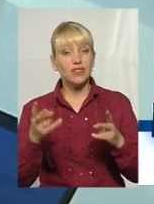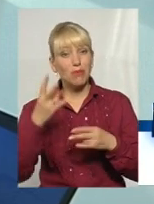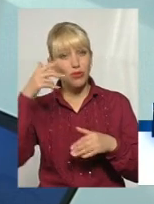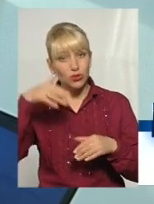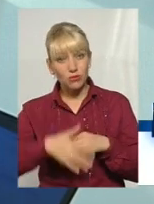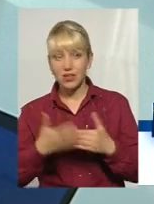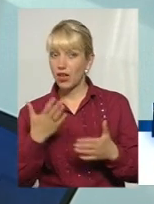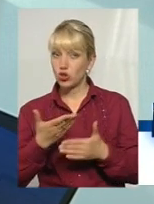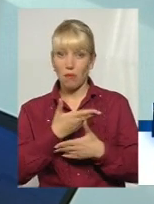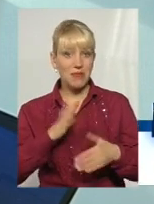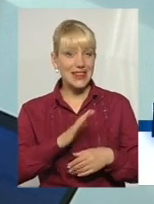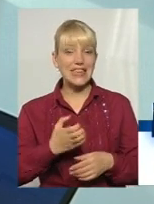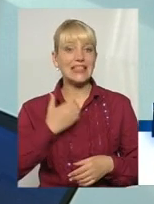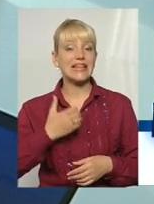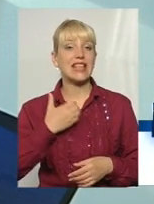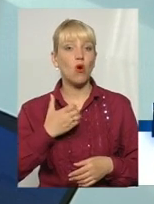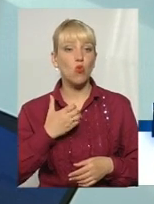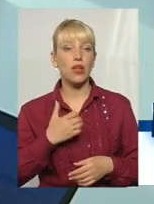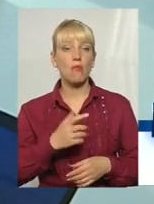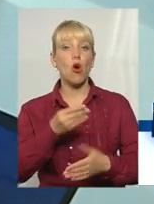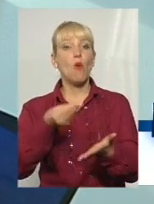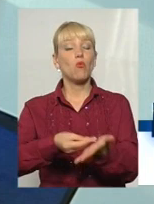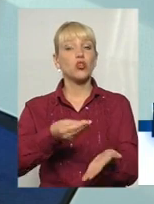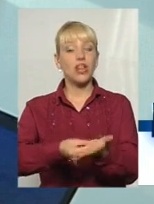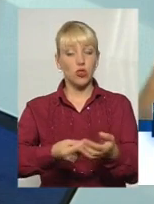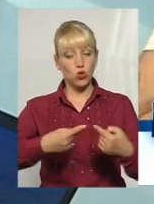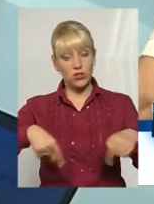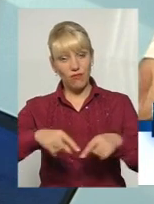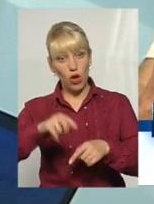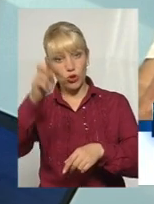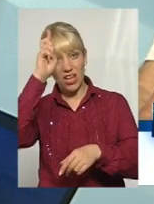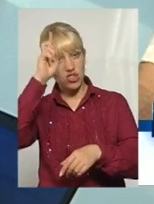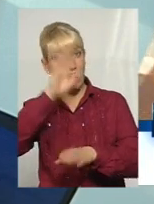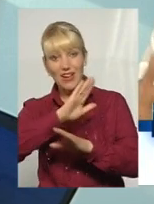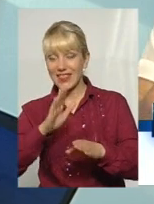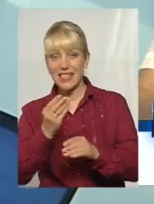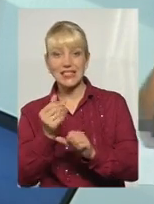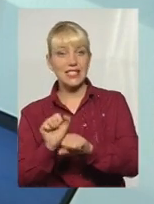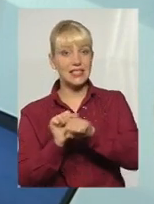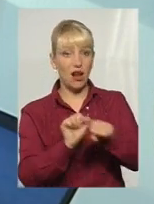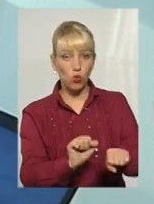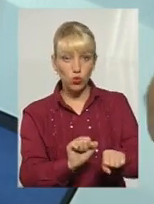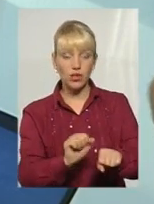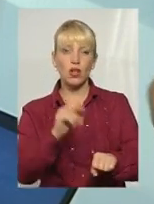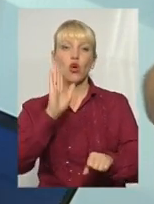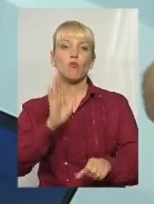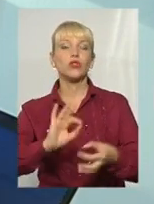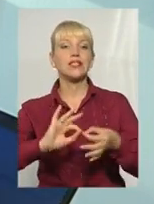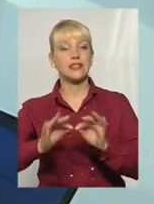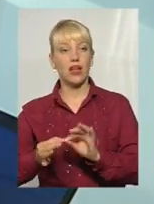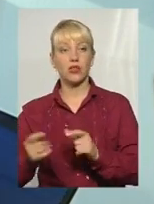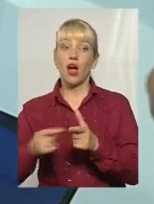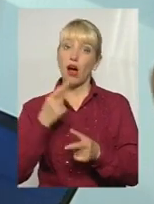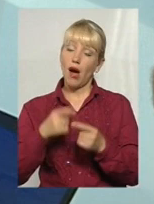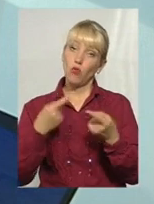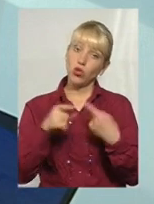якщо ми не застрахуємо бюджетну сферу, повністю держава не застрахує, то дуже складно. Або ми повинні